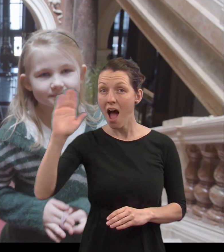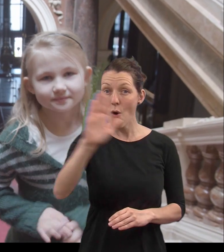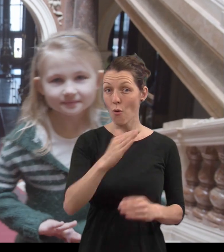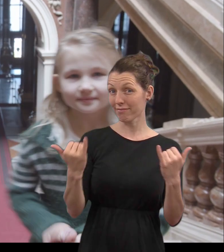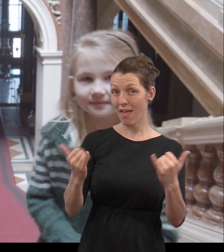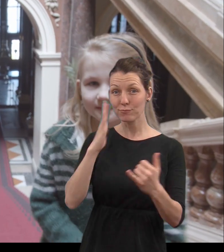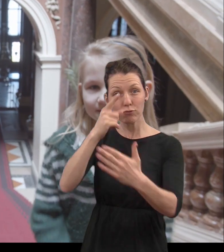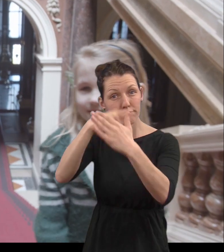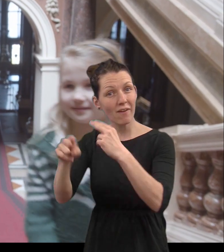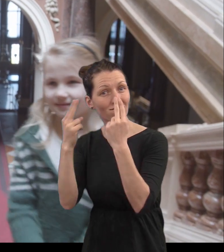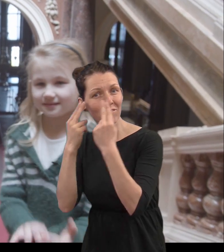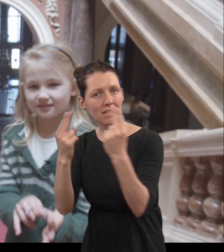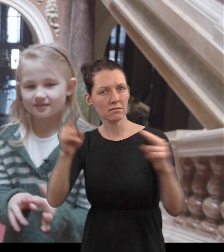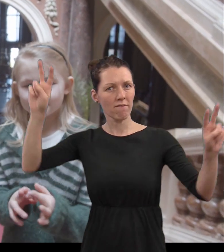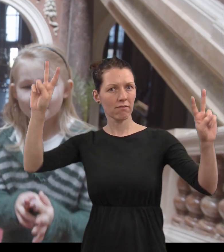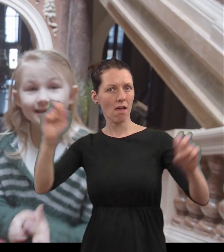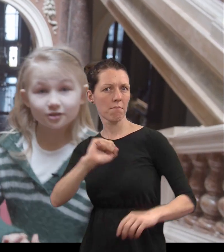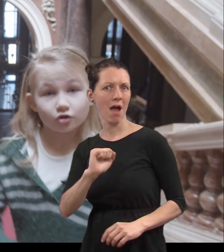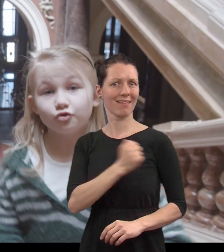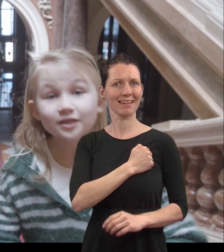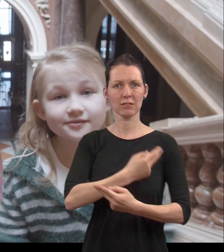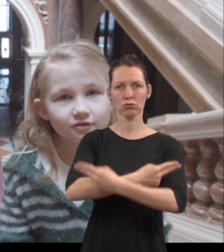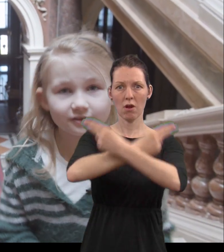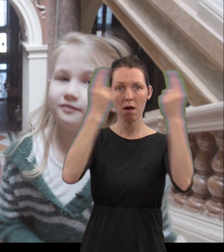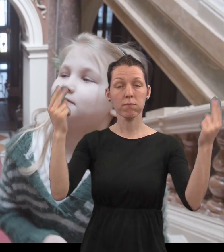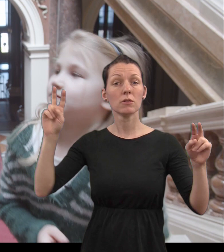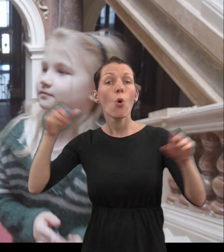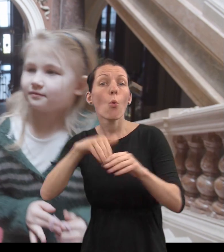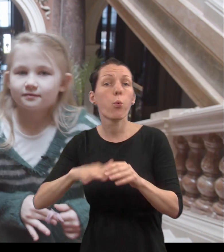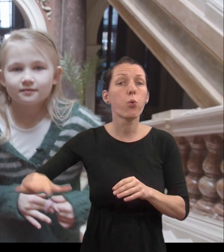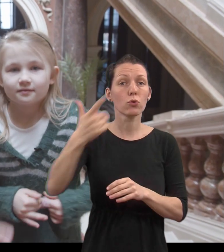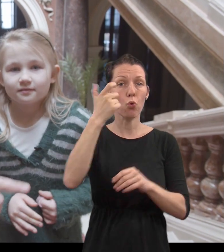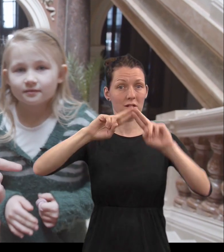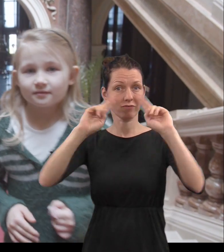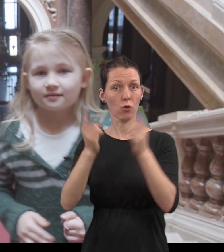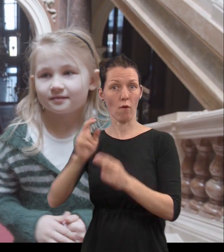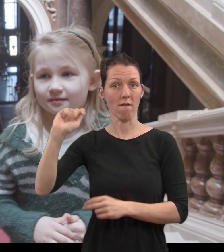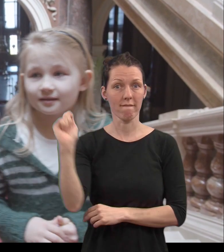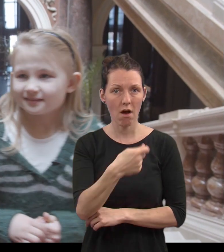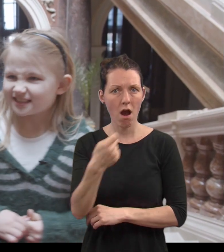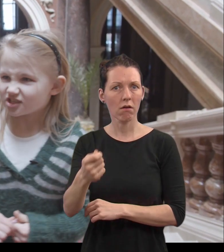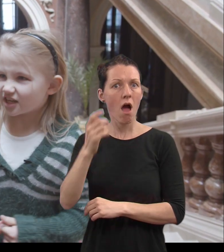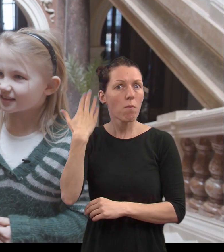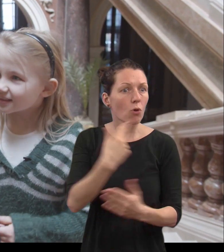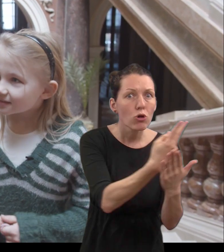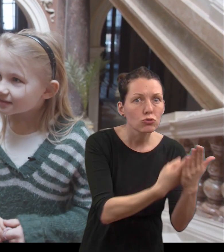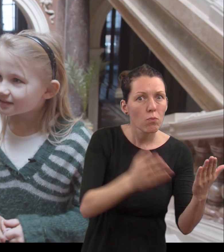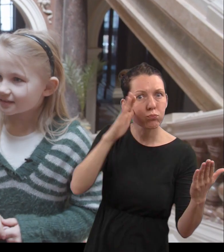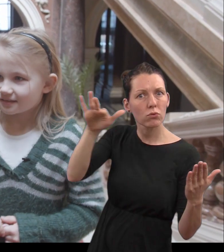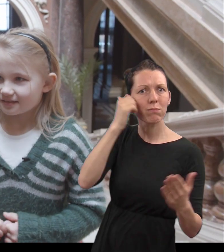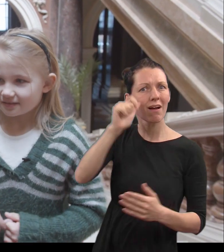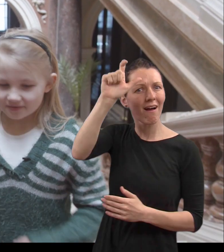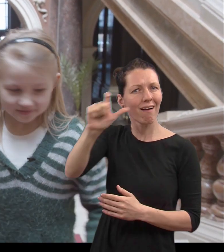Ahoj, dneska jde mi na výstavu Hrdíř nebes. Je to druhý světový. Žítil sám, že tam jsou nějaký lecici. Ty jsi četl?